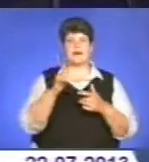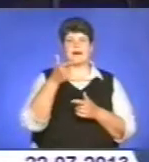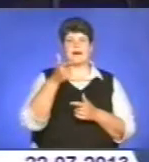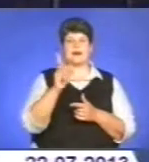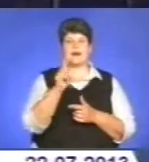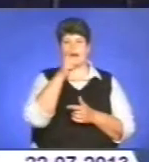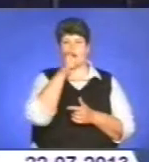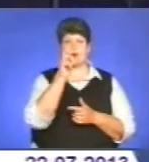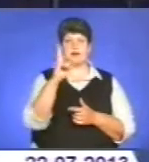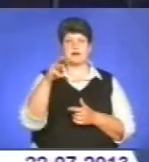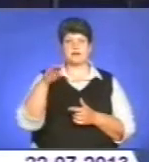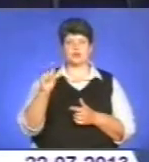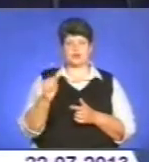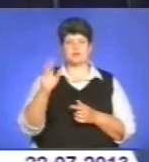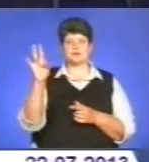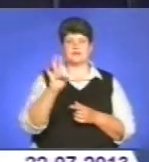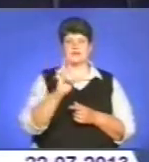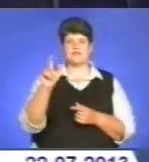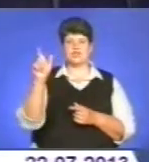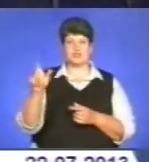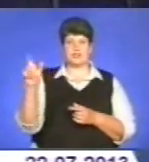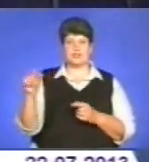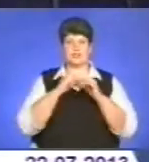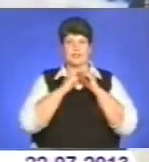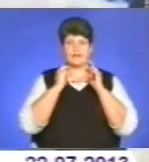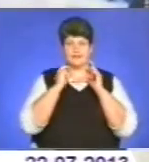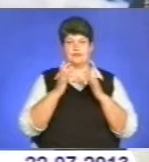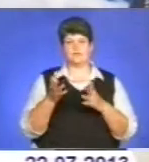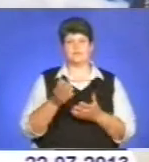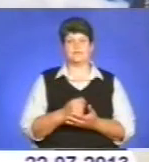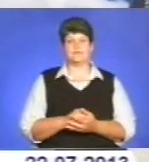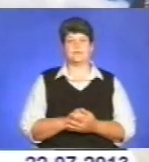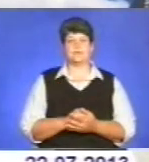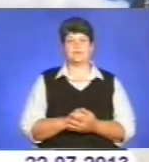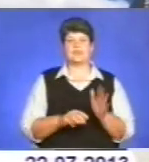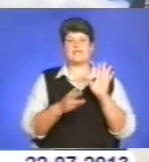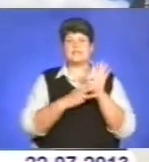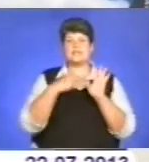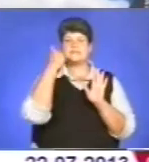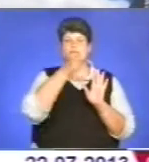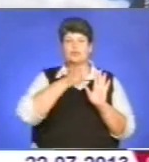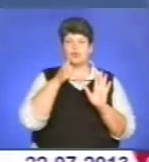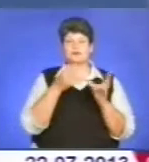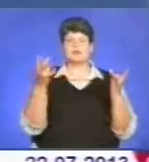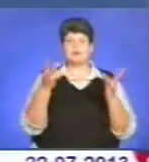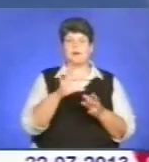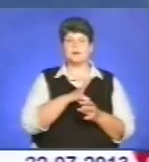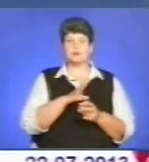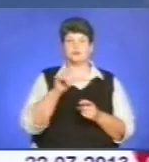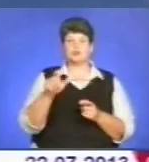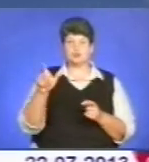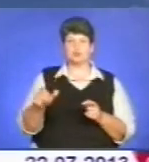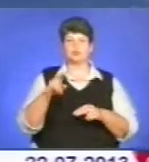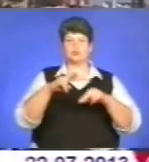і місцеву громаду. Подробиці у відеоматеріалі. Вісім років знадобилося жителям, щоб звести храм.